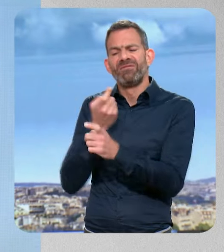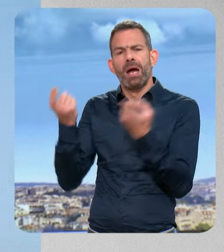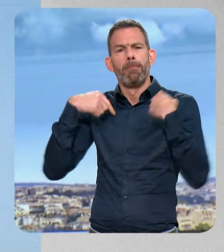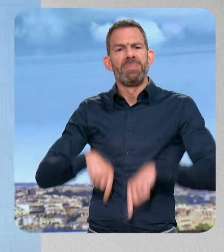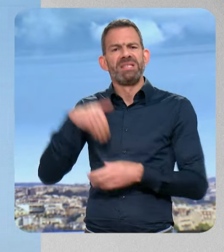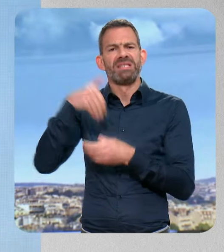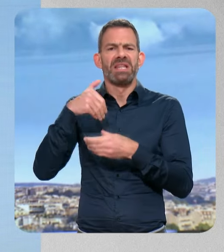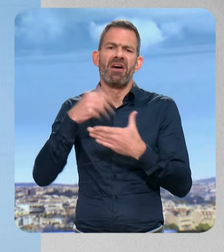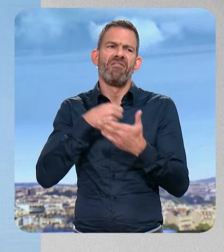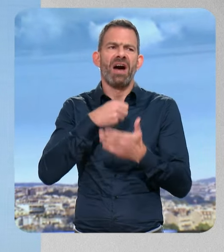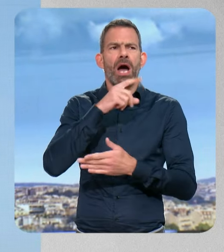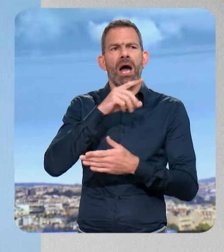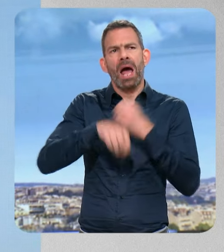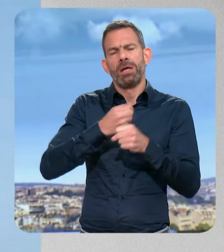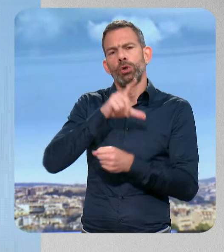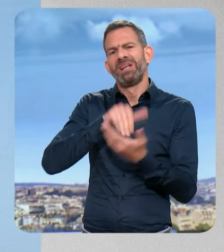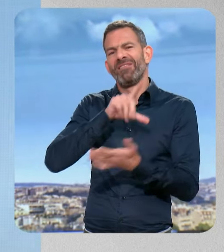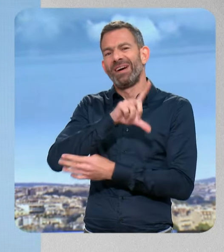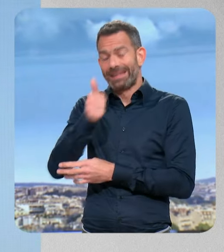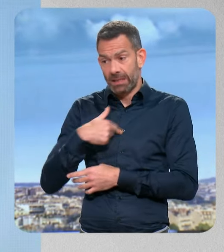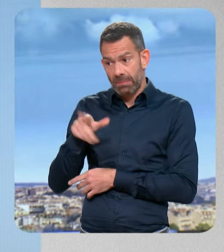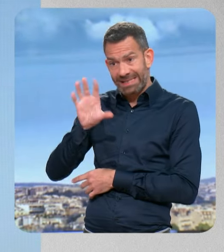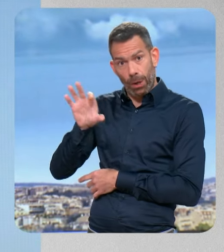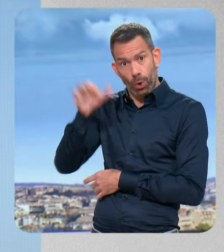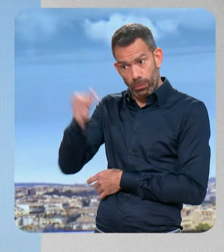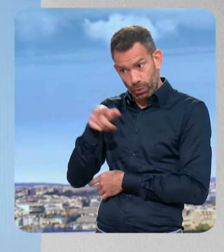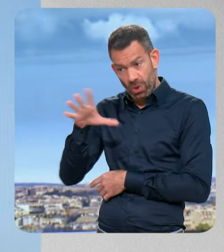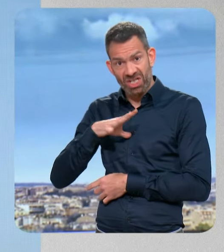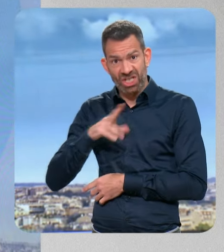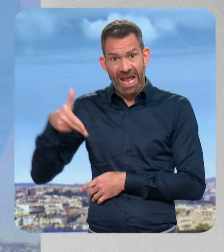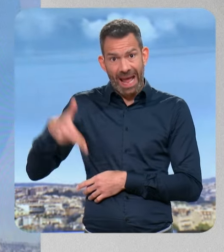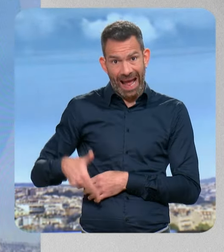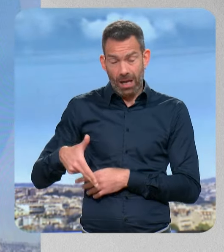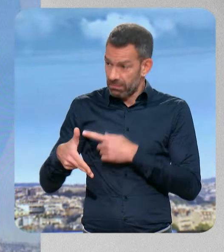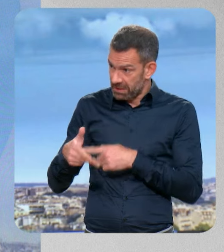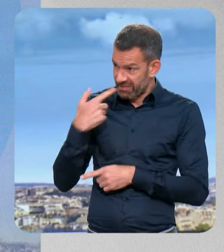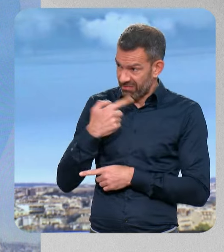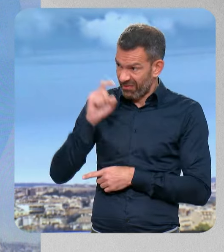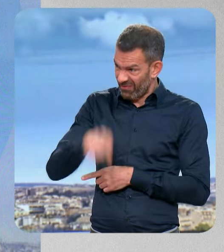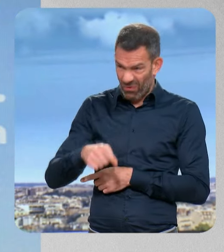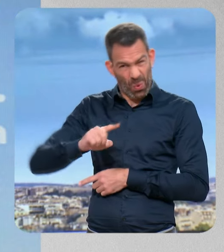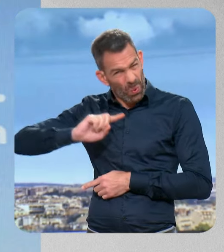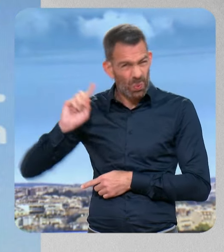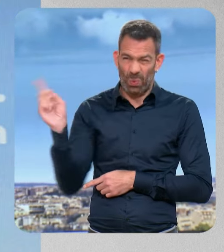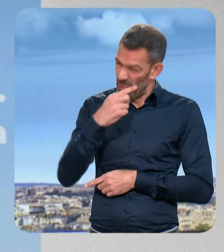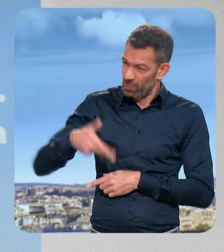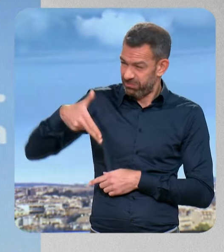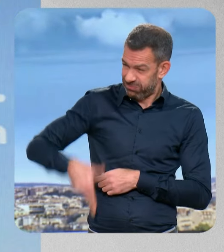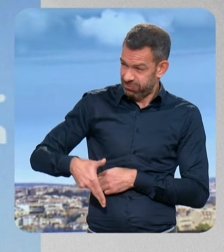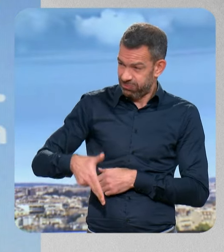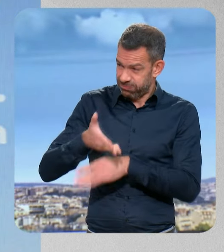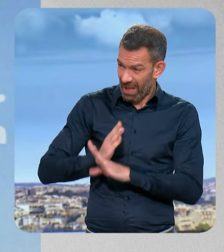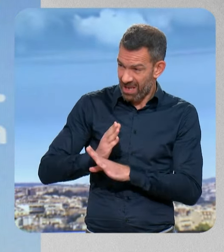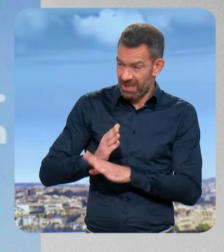58% des policiers municipaux qui sont armés. Est-ce que vous considérez qu'il faut systématiquement armer les policiers municipaux ?